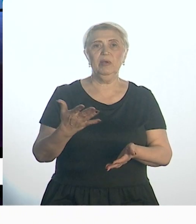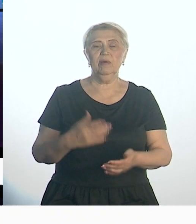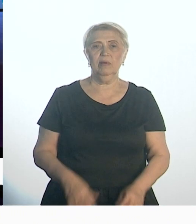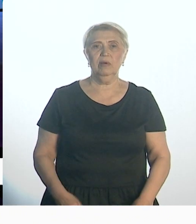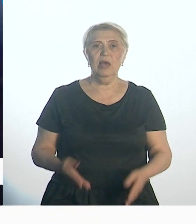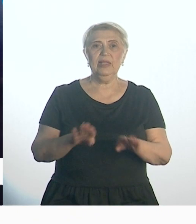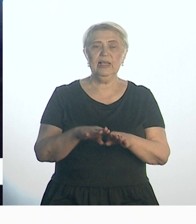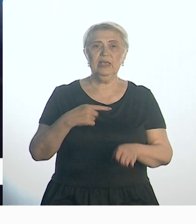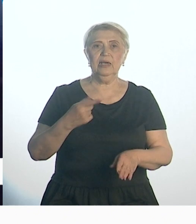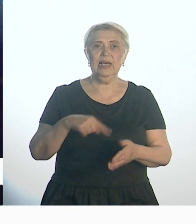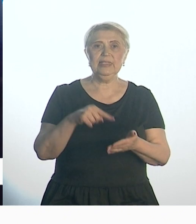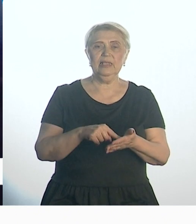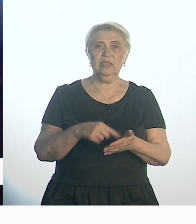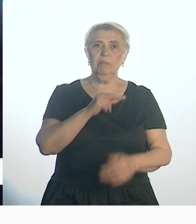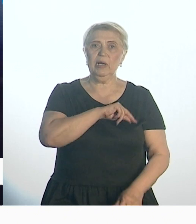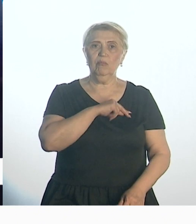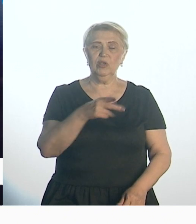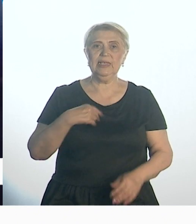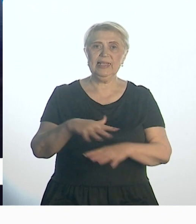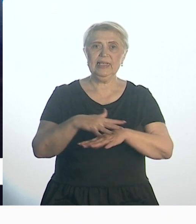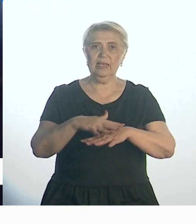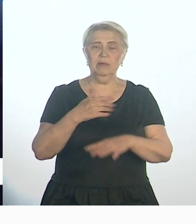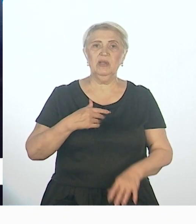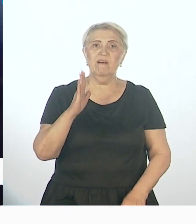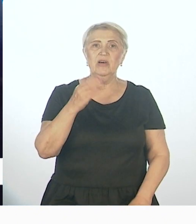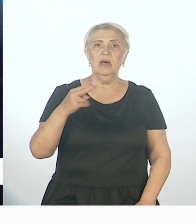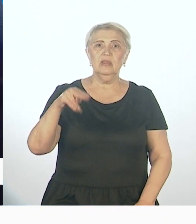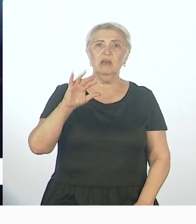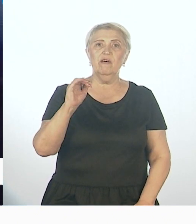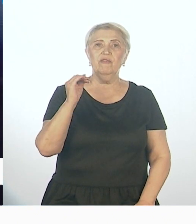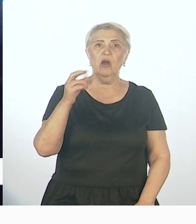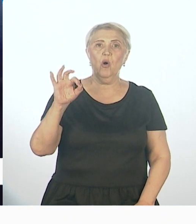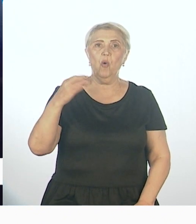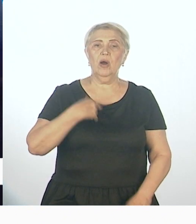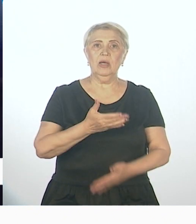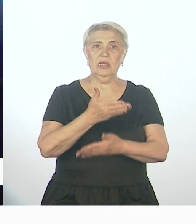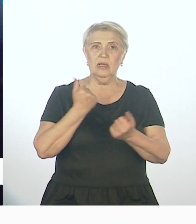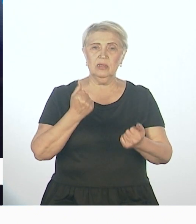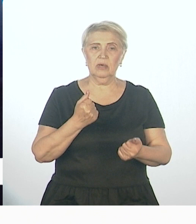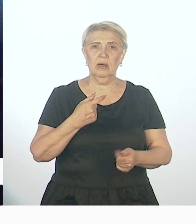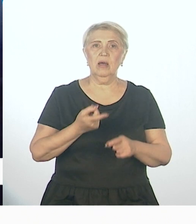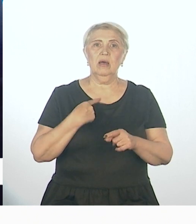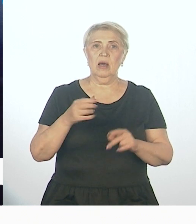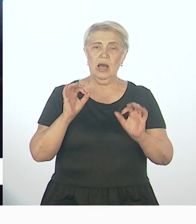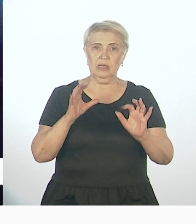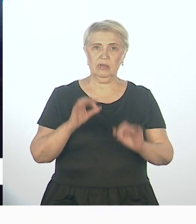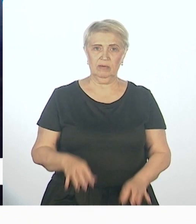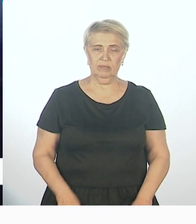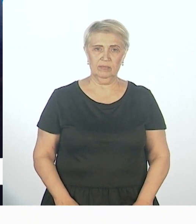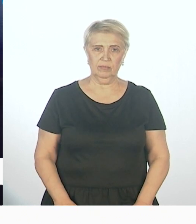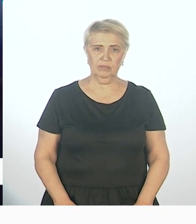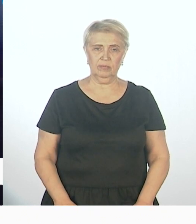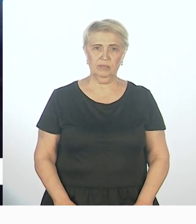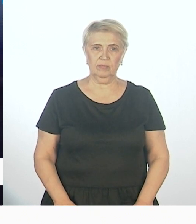муниципальных центров по работе с населением в ДФО точно нет, но и на западе в том числе. А чем они уникальны? Рассказываю, чем они уникальны.